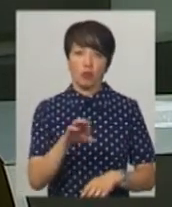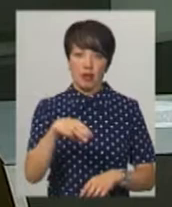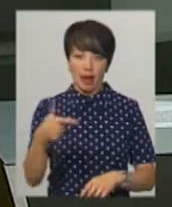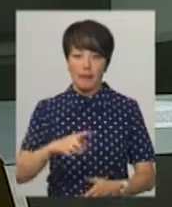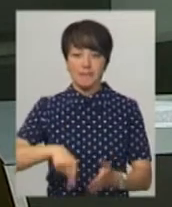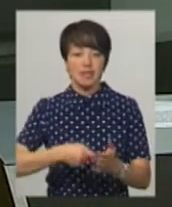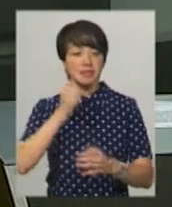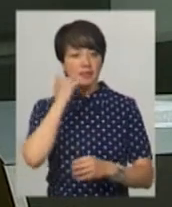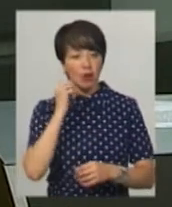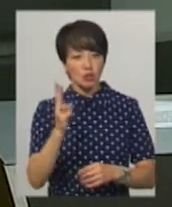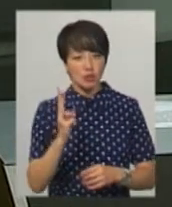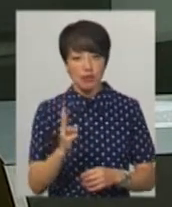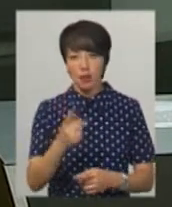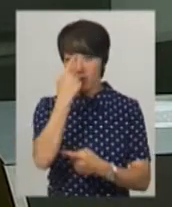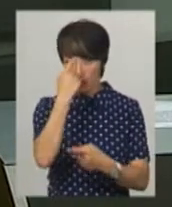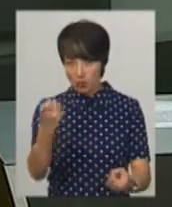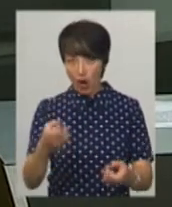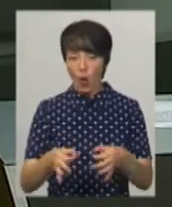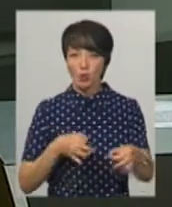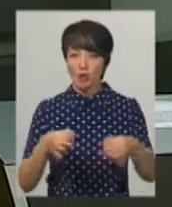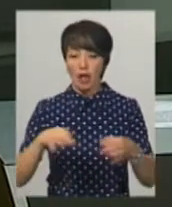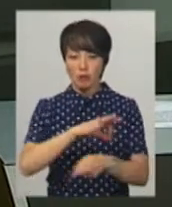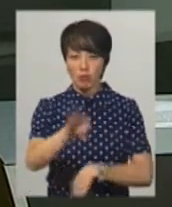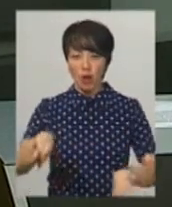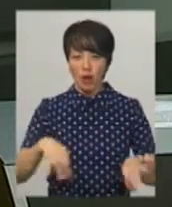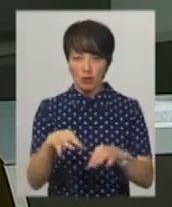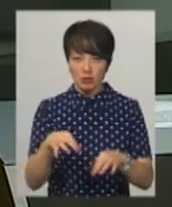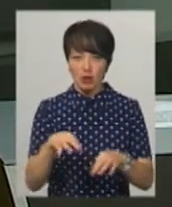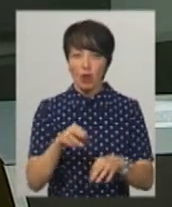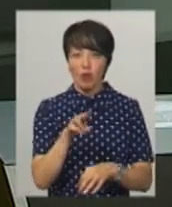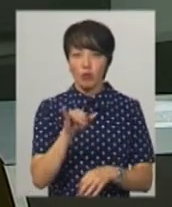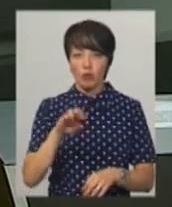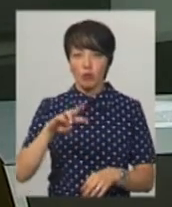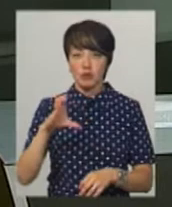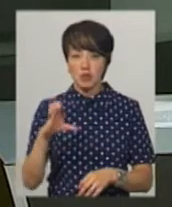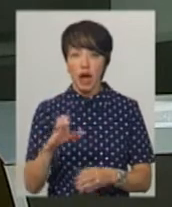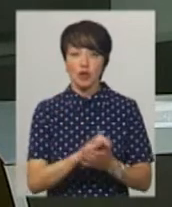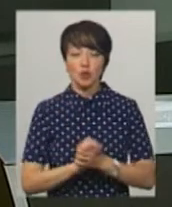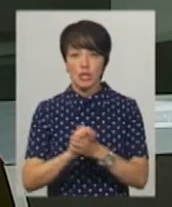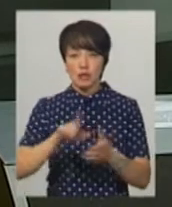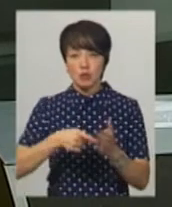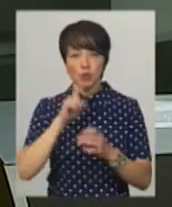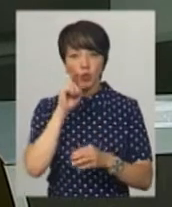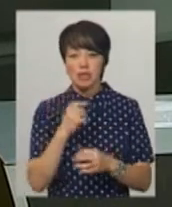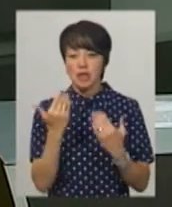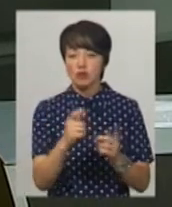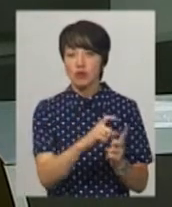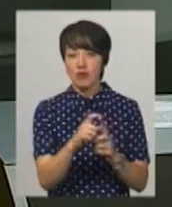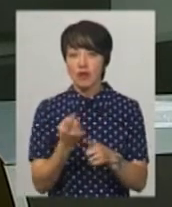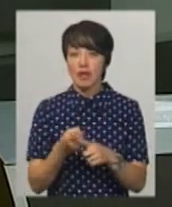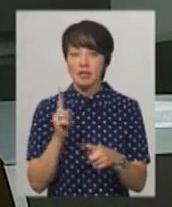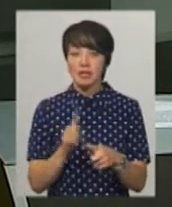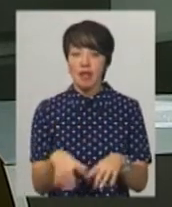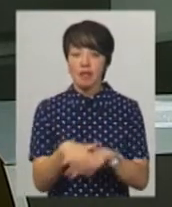міста Старокостянтинів, повідомляє консультант проєкту «Пульс» Асоціації міст України Анна Сіра. За її словами, це етно